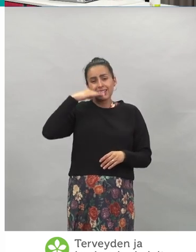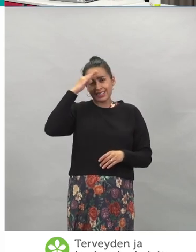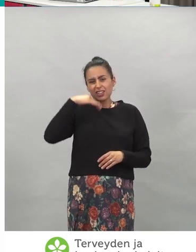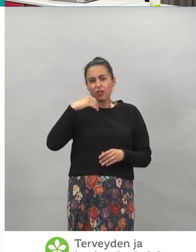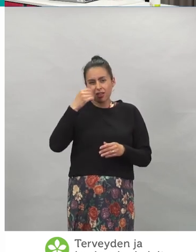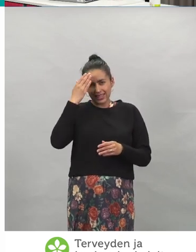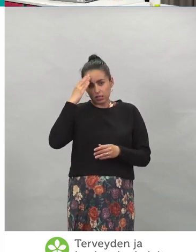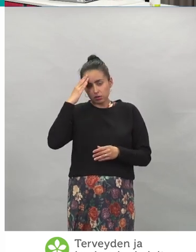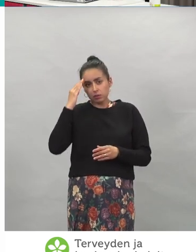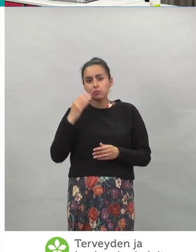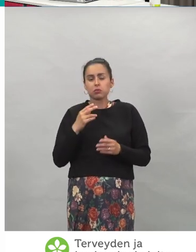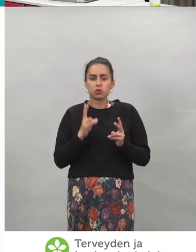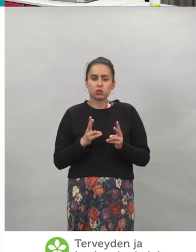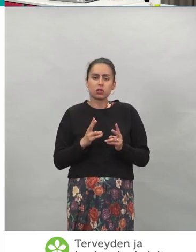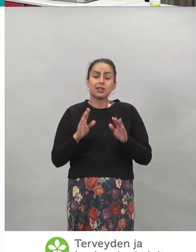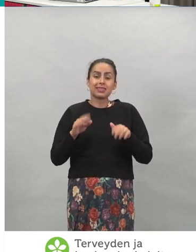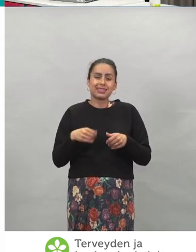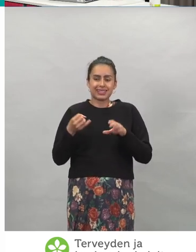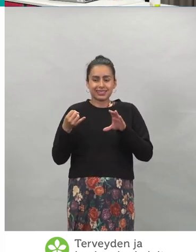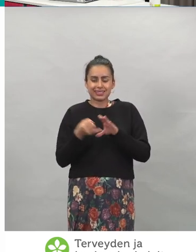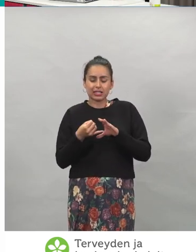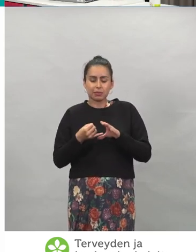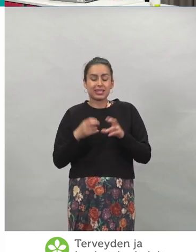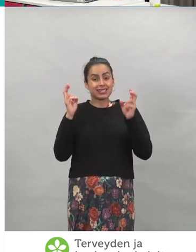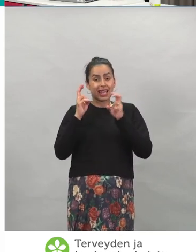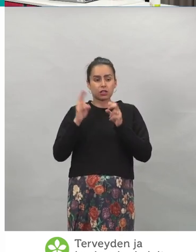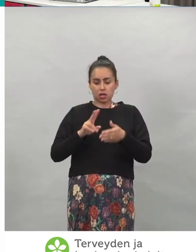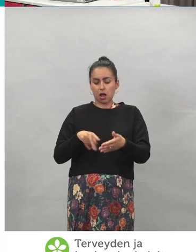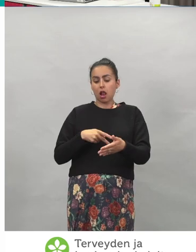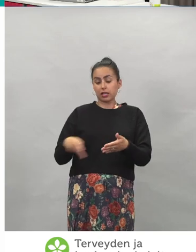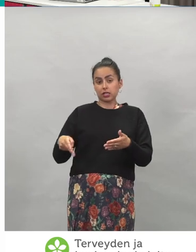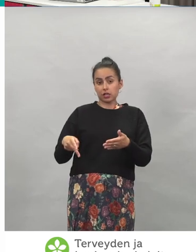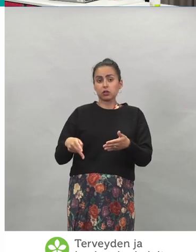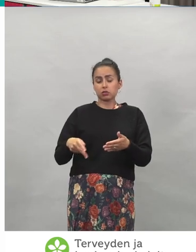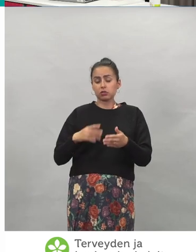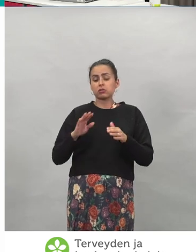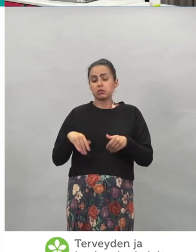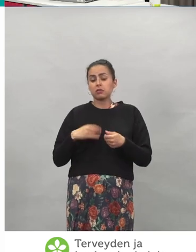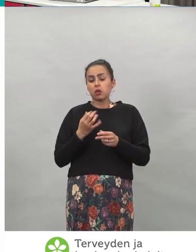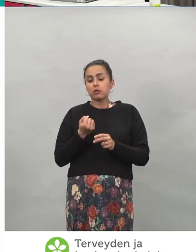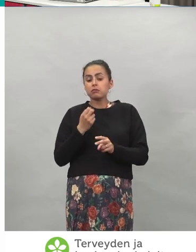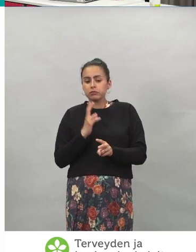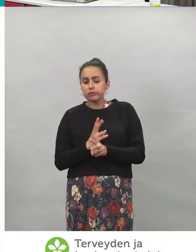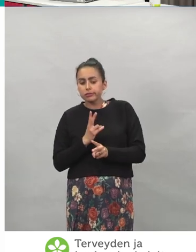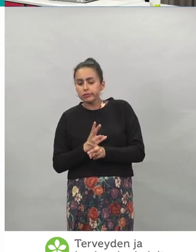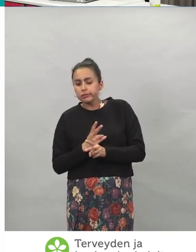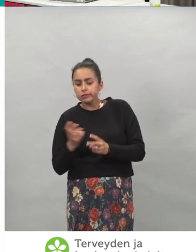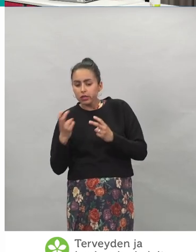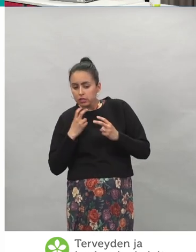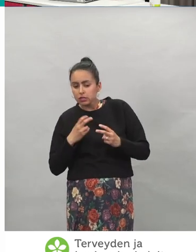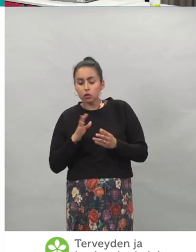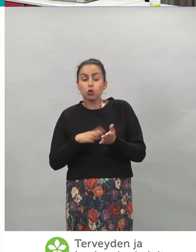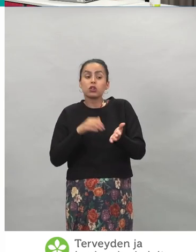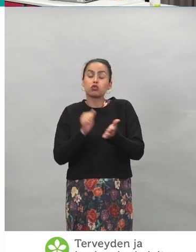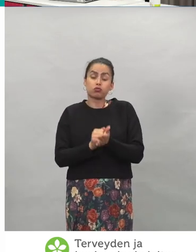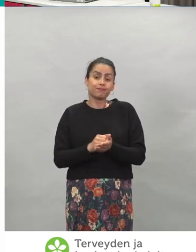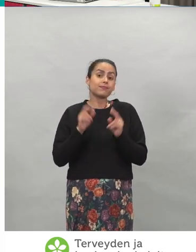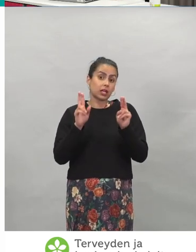lisäksi se sisältää tämmöisen sähköisen allekirjoituksen, jolla voidaan varmentaa tämän todistuksen aitous.